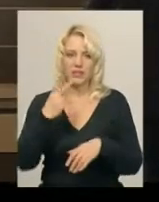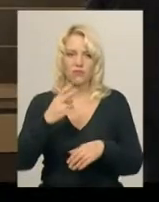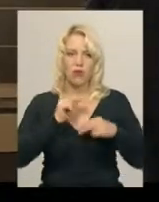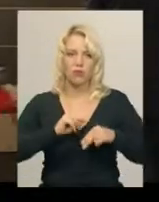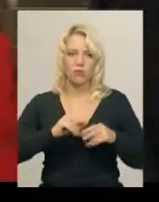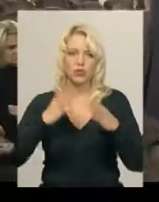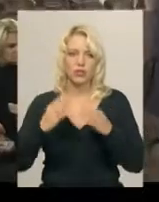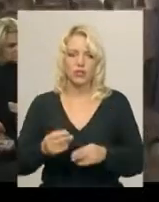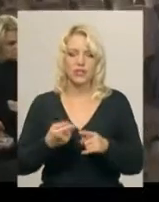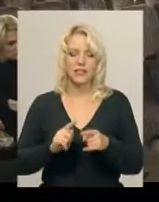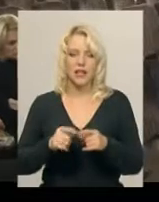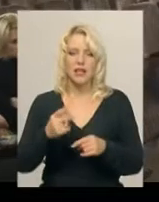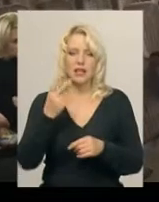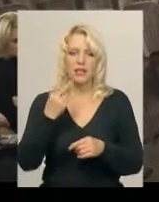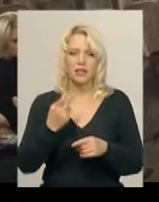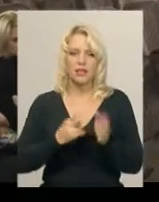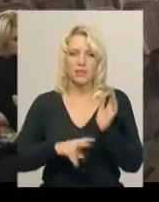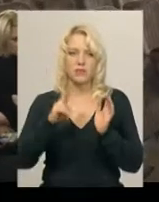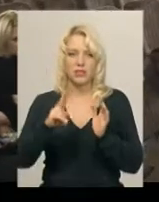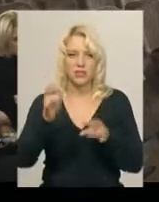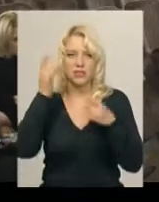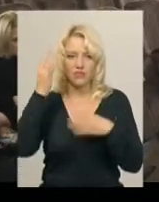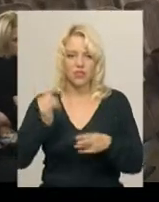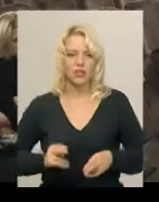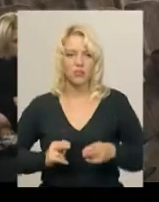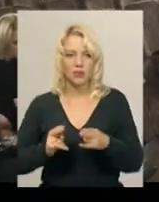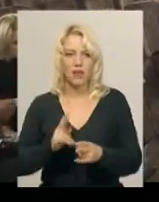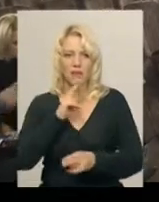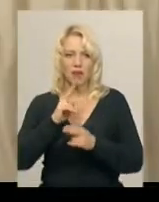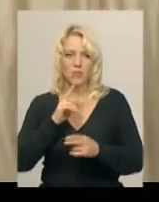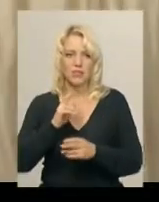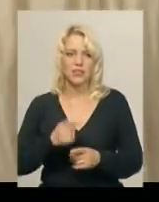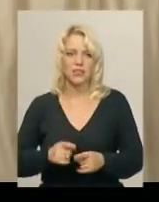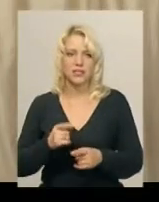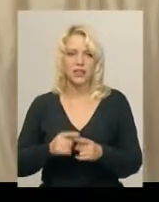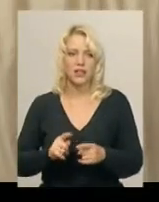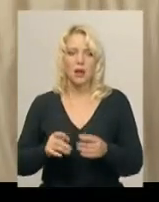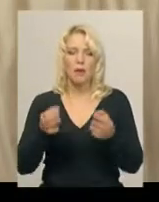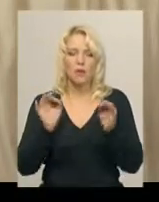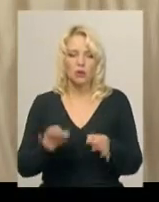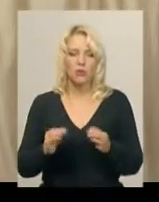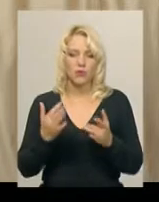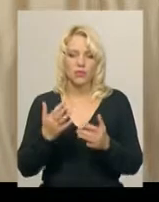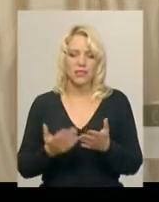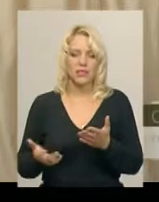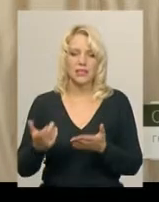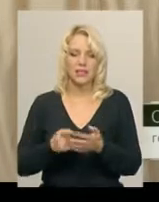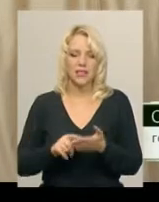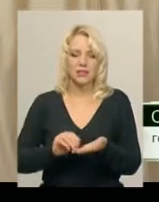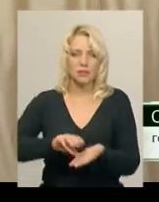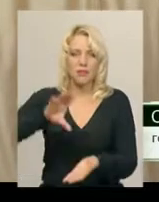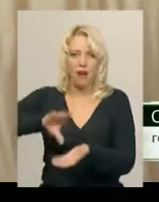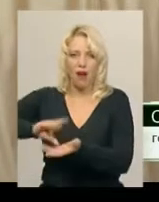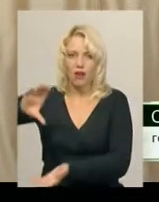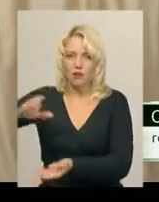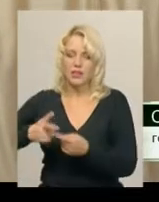суд був зачинений. Це приблизно 72 цивільні і кримінальні апеляційні скарги. Безумовно, скільки справи збираються, це є не наша вина.